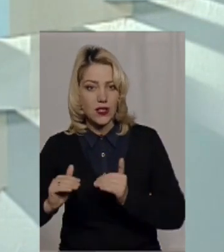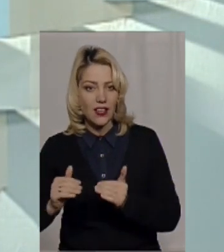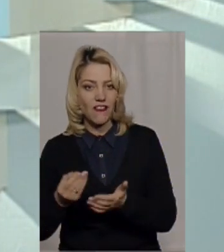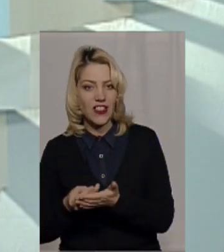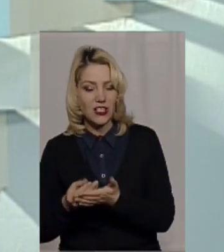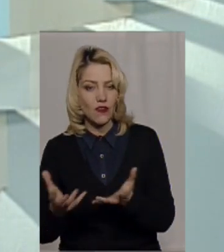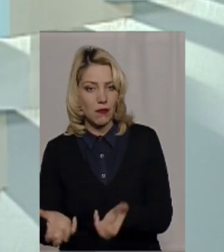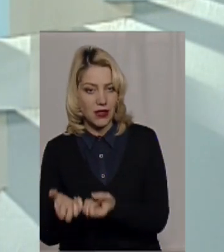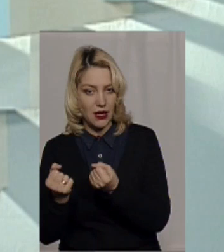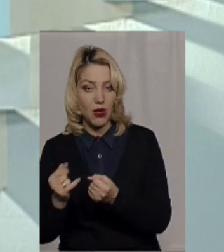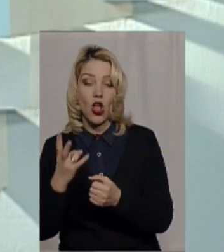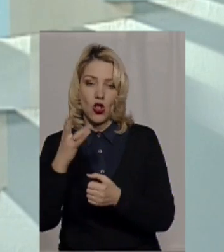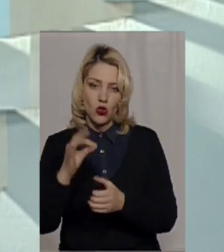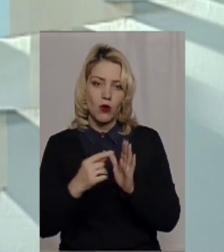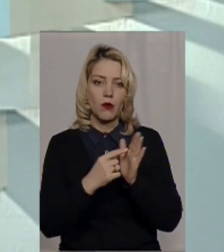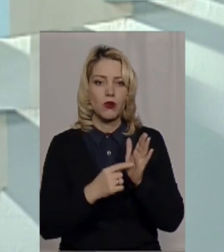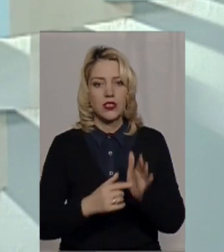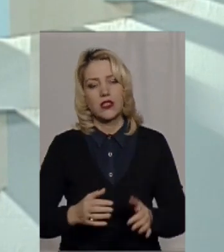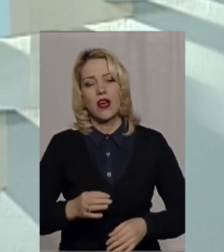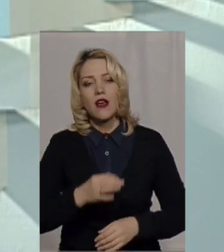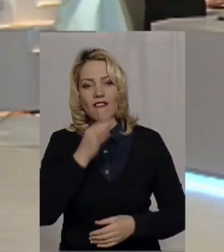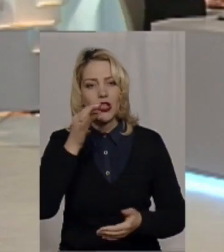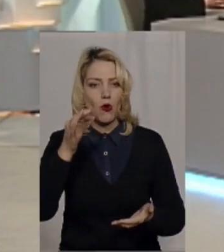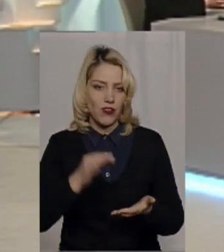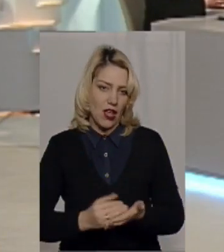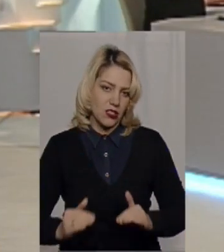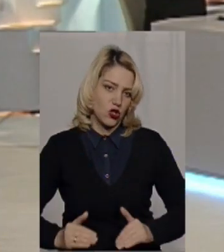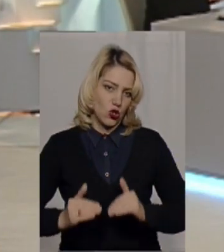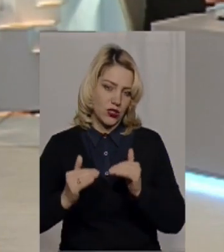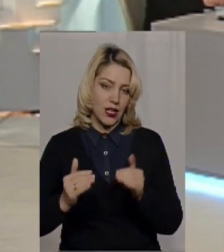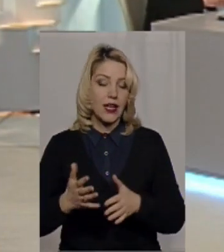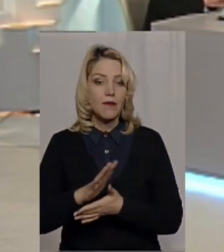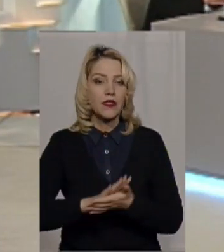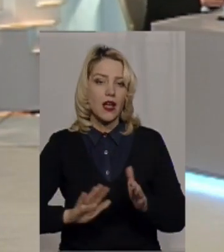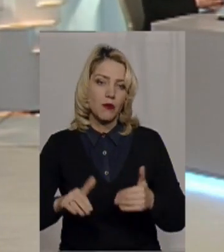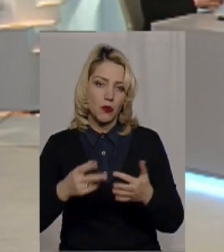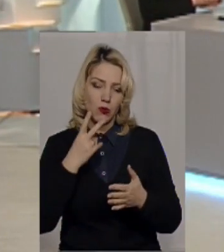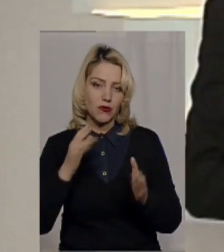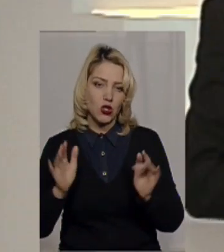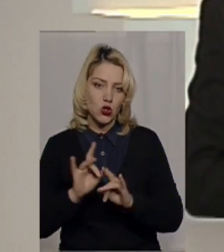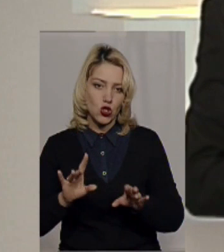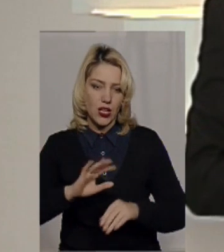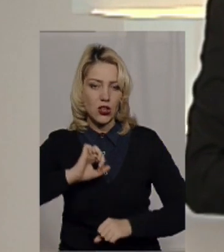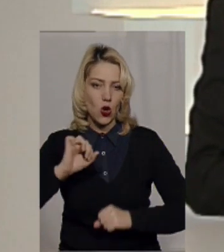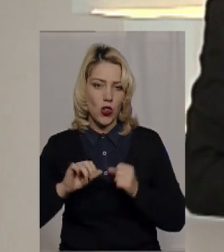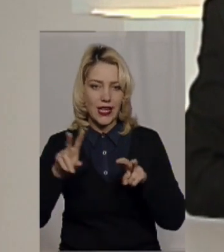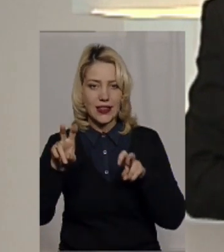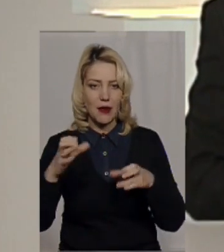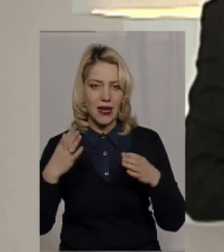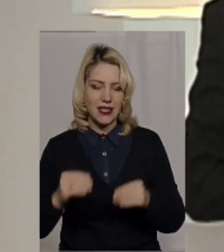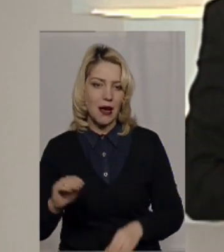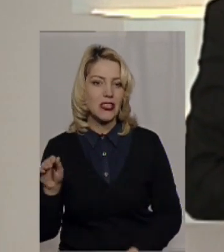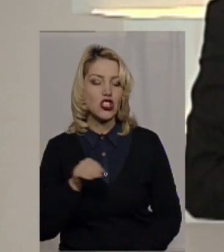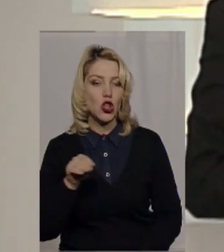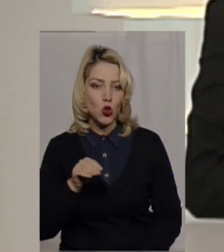пропорційно зростає відповідальність за територію. Далі пропоную переглянути сюжет моїх колег із програми «Тема дня